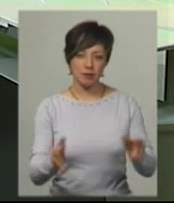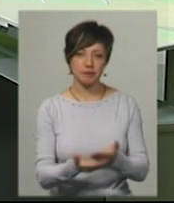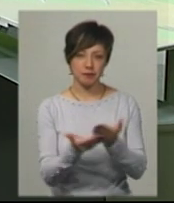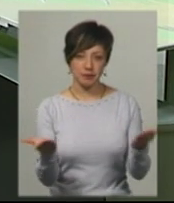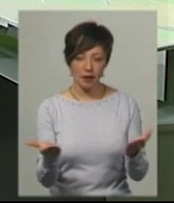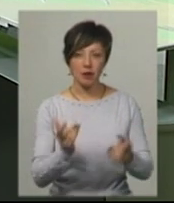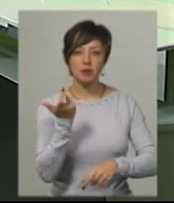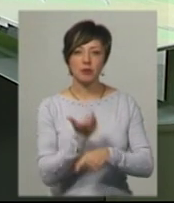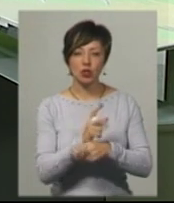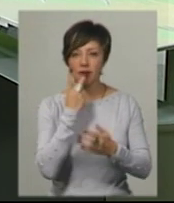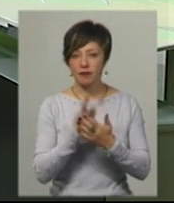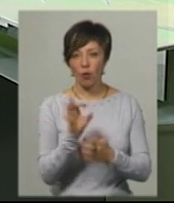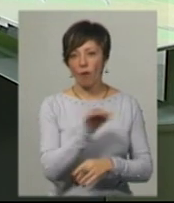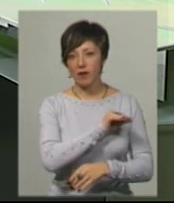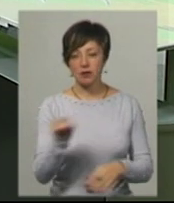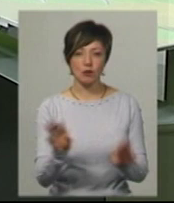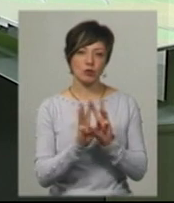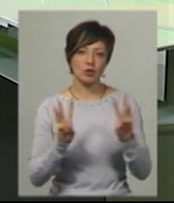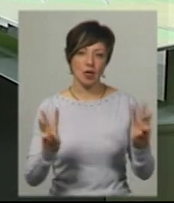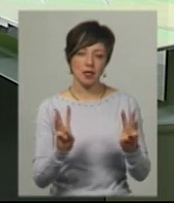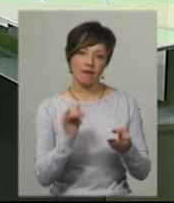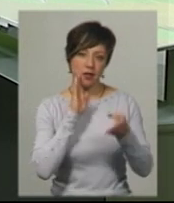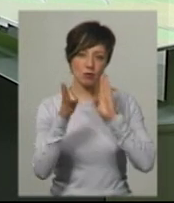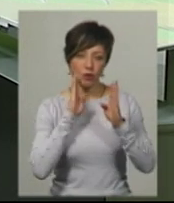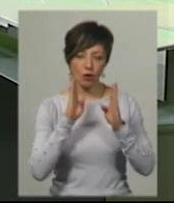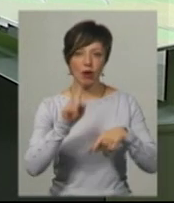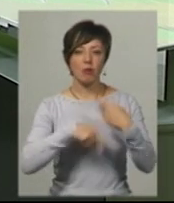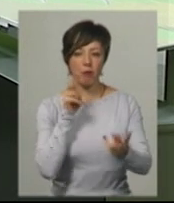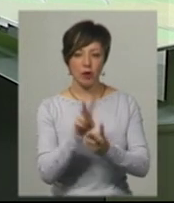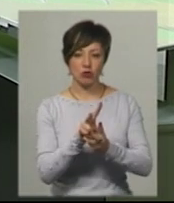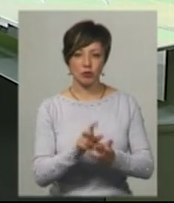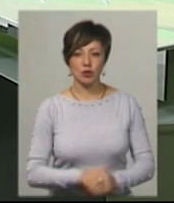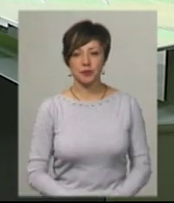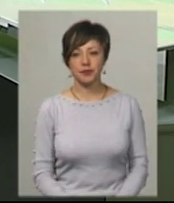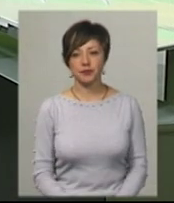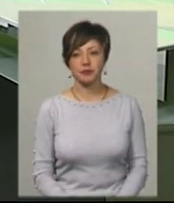підготувати. Більше дивіться на нашому офіційному сайті та на сторінці у Фейсбук. Побачимось!